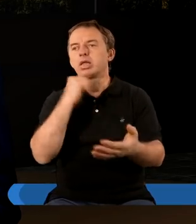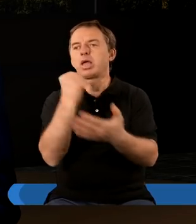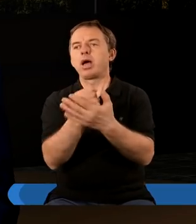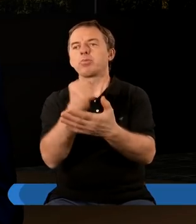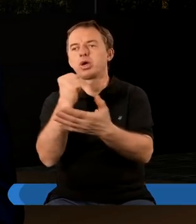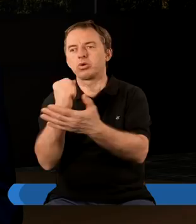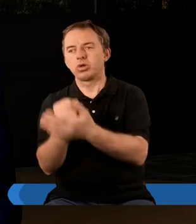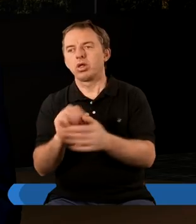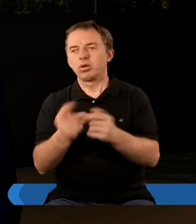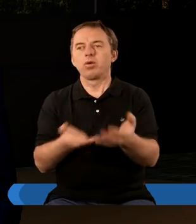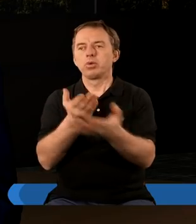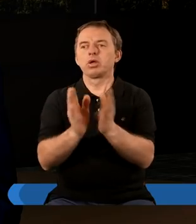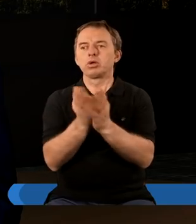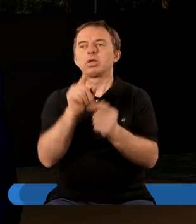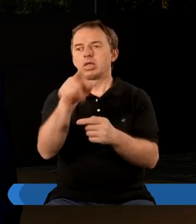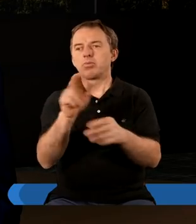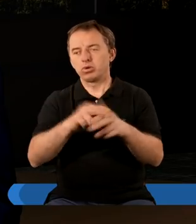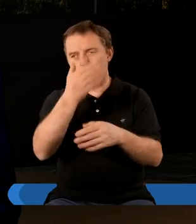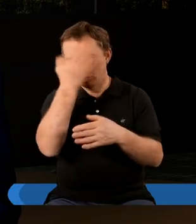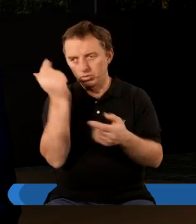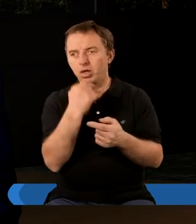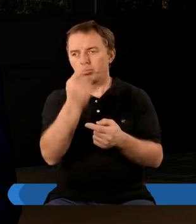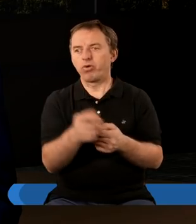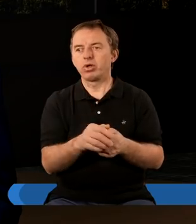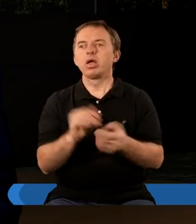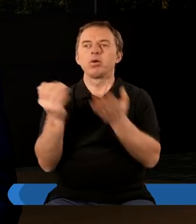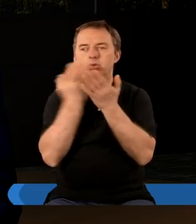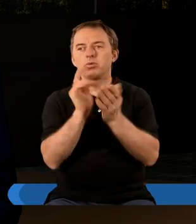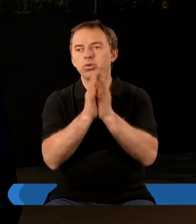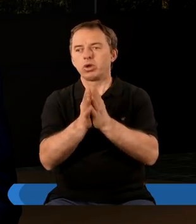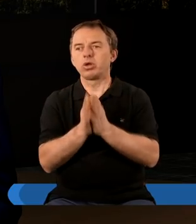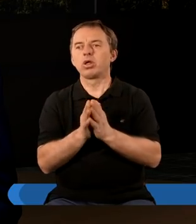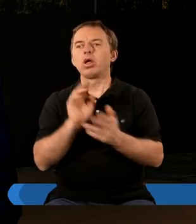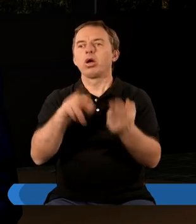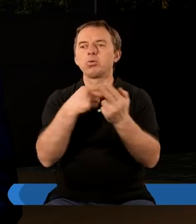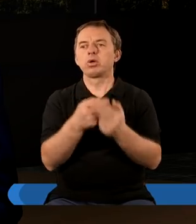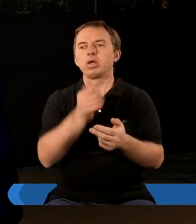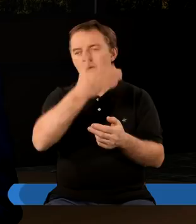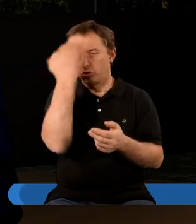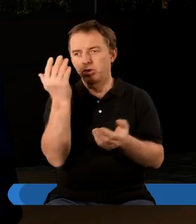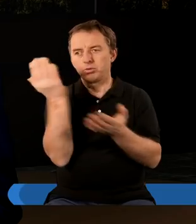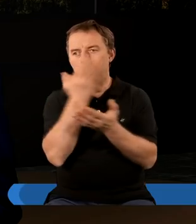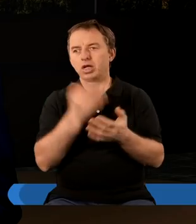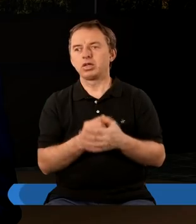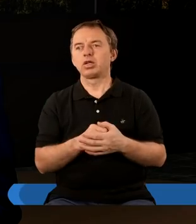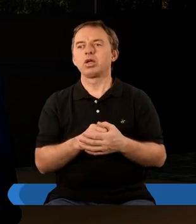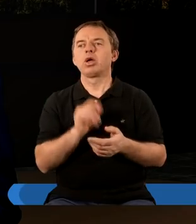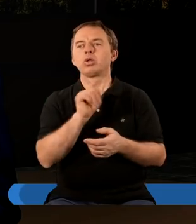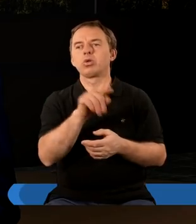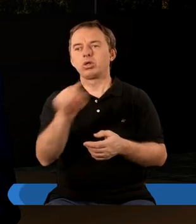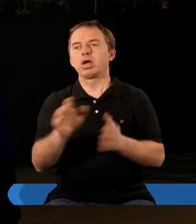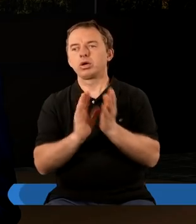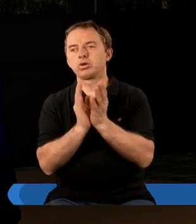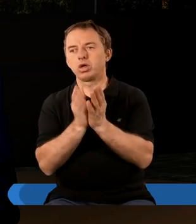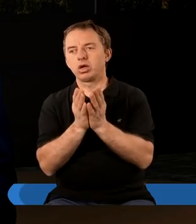zapieczętowane. A gdy się poda księgę takiemu, który nie umie czytać i powie przeczytaj to proszę, wtedy on odpowiada nie umiem czytać. Tutaj